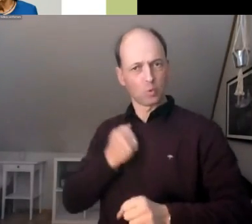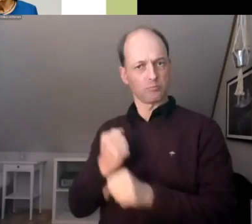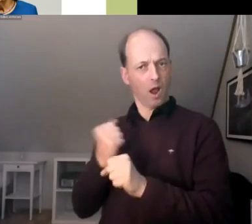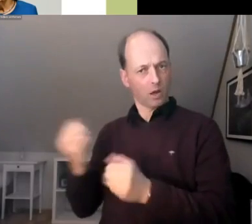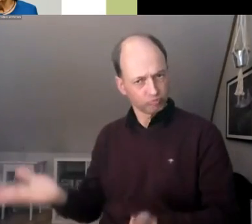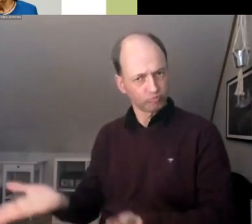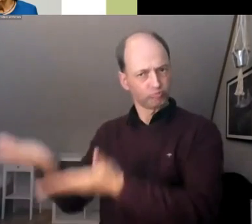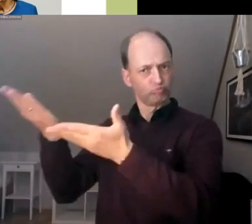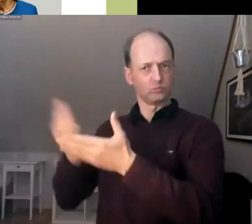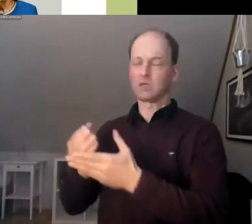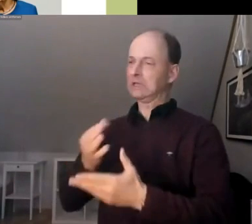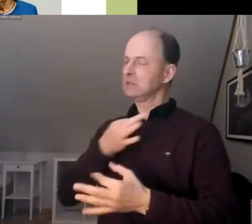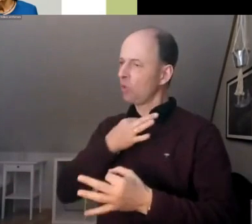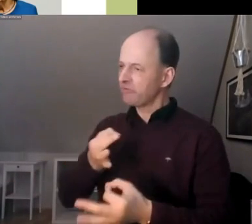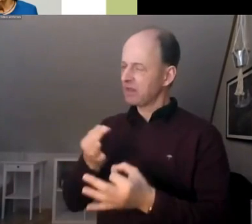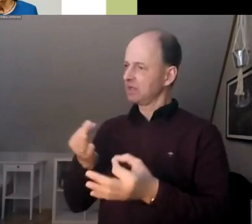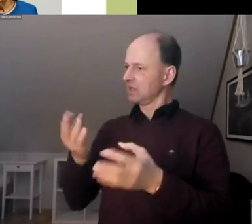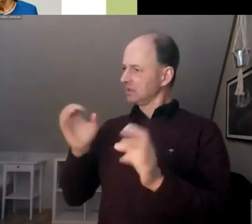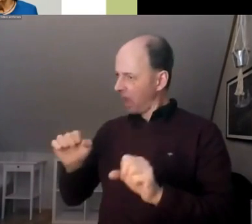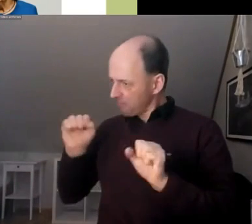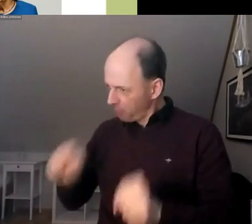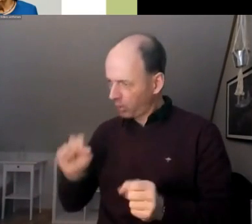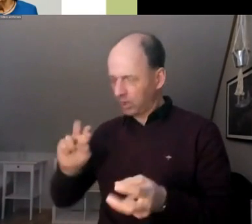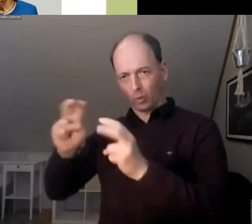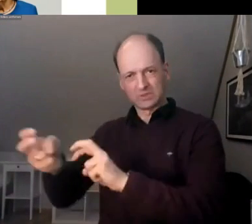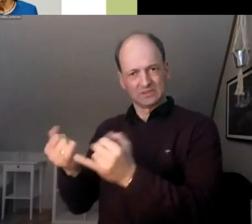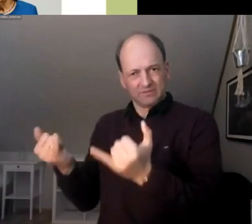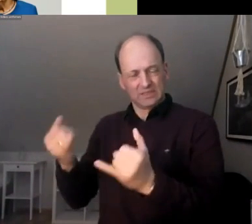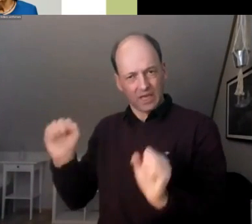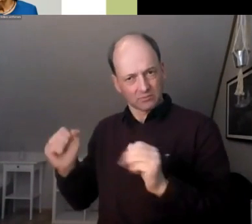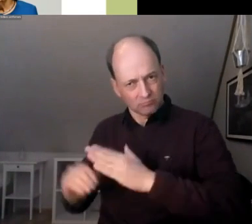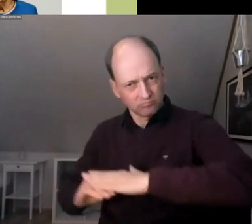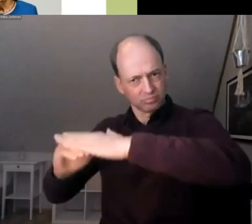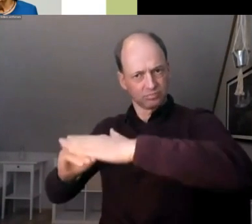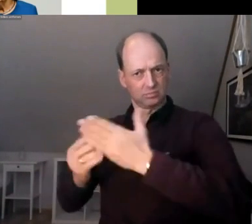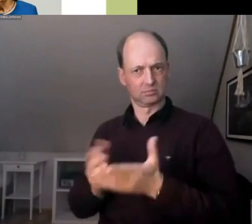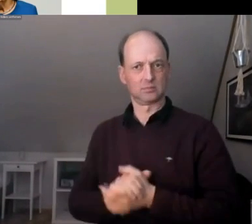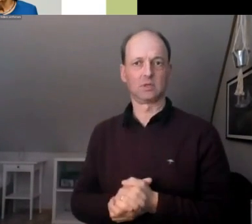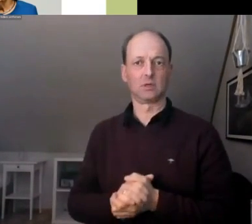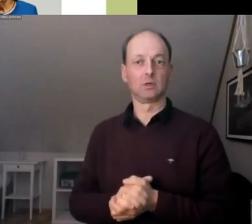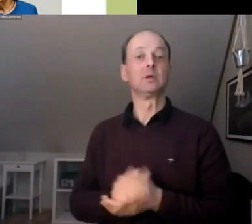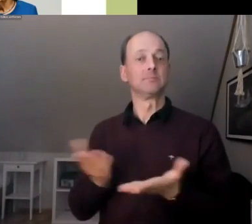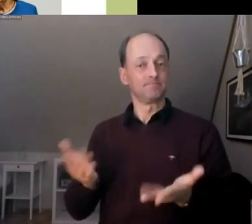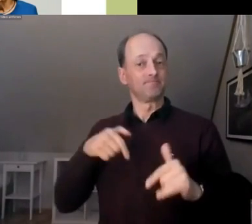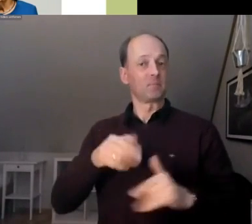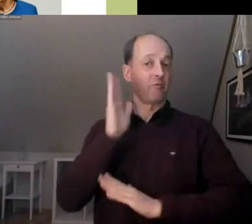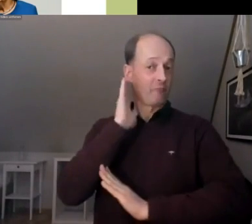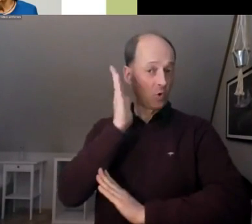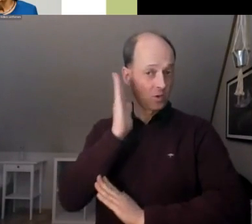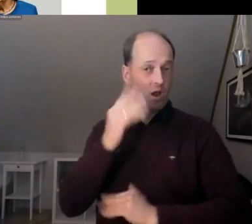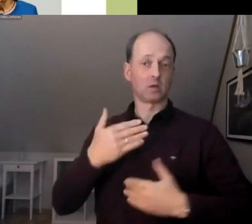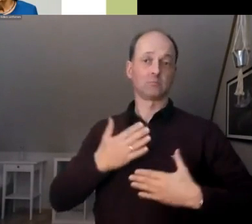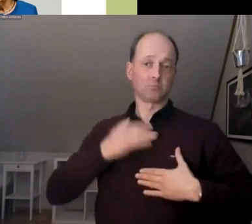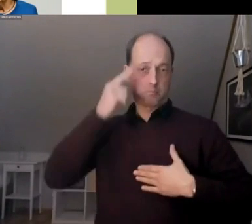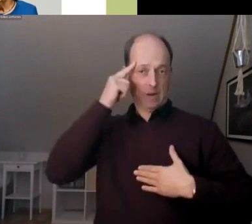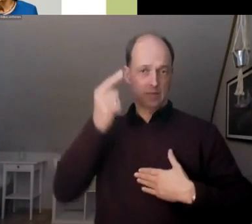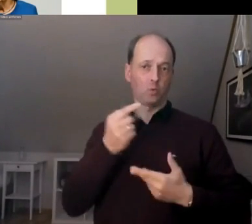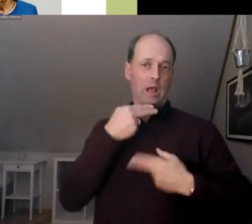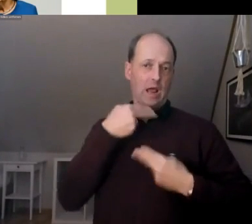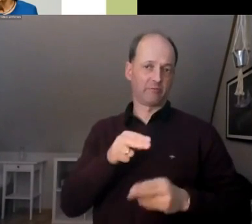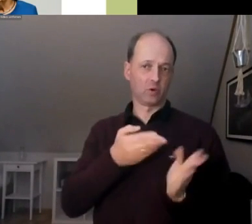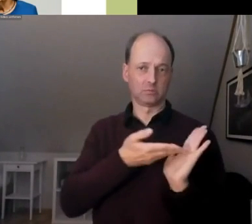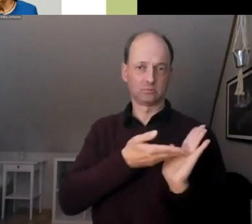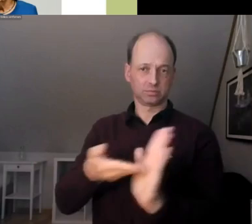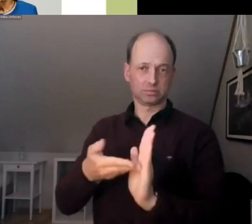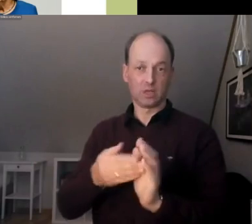möglich zu machen? In diesem Vortrag werden wir versuchen, unsere Antwort auf diese Frage zu verdeutlichen und kurzer Spoiler,